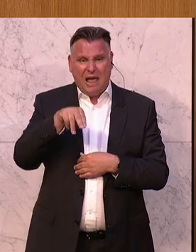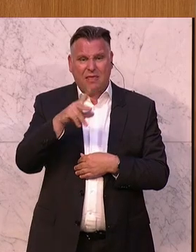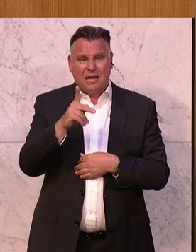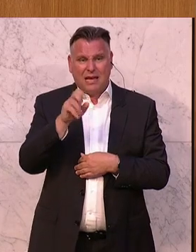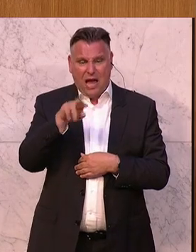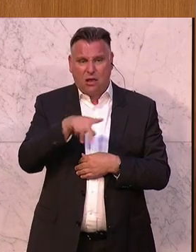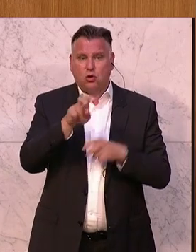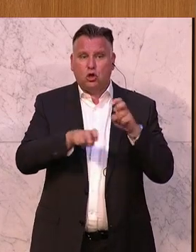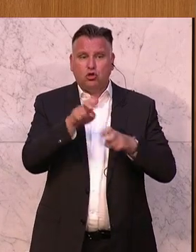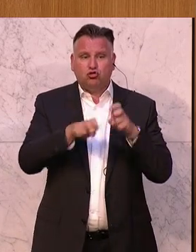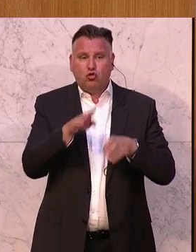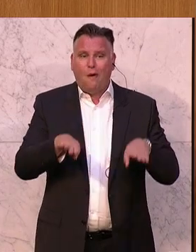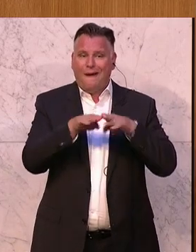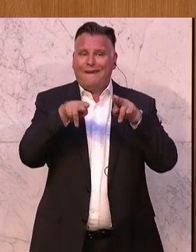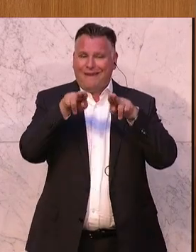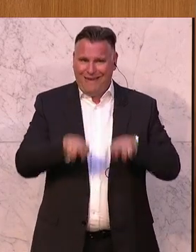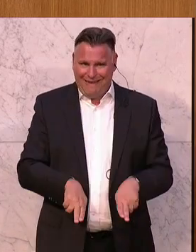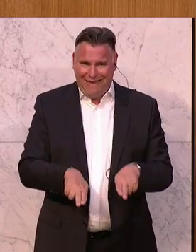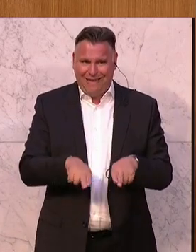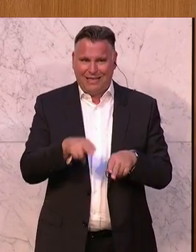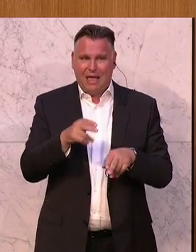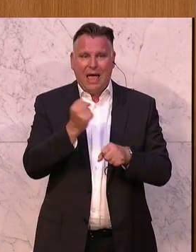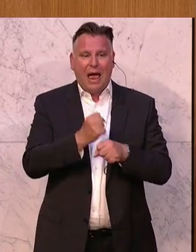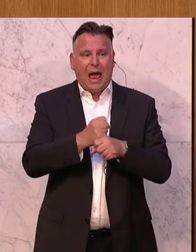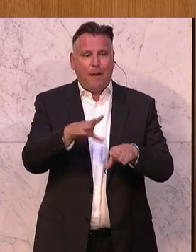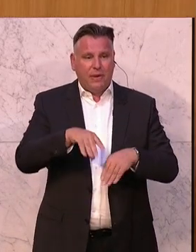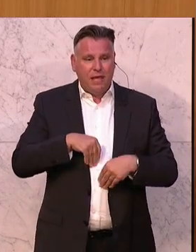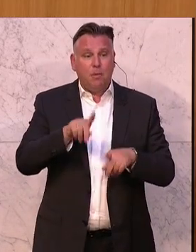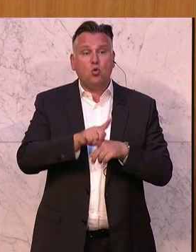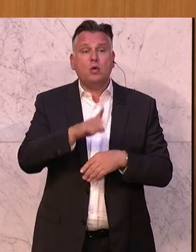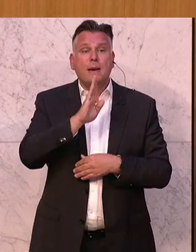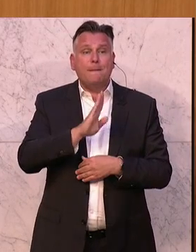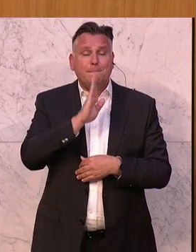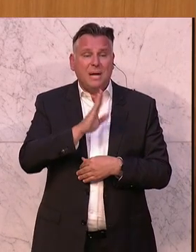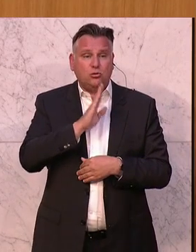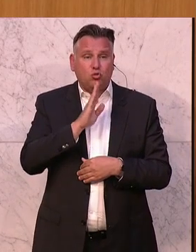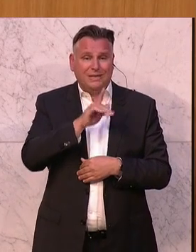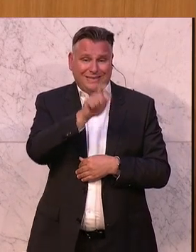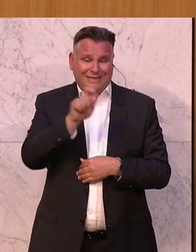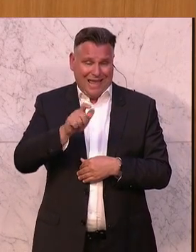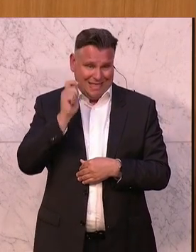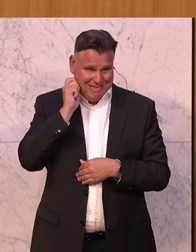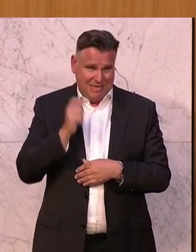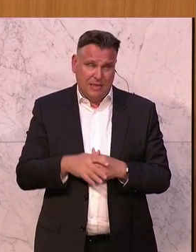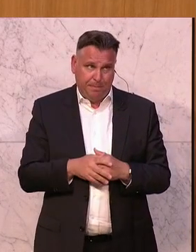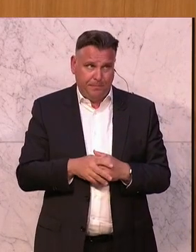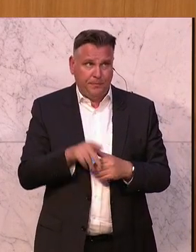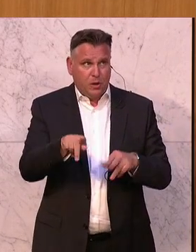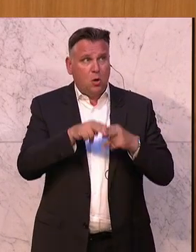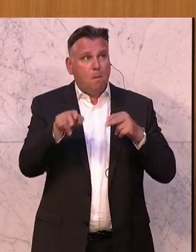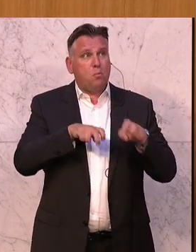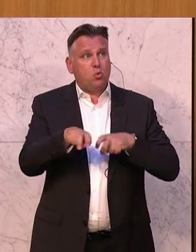betreffend Steuergerechtigkeit für Arbeitnehmerinnen und Pensionistinnen ein. Der Text lautet, die